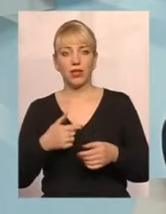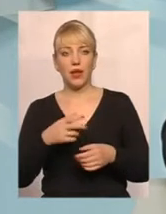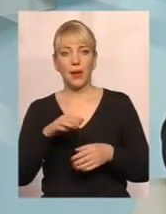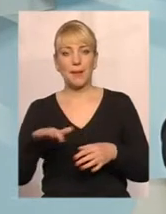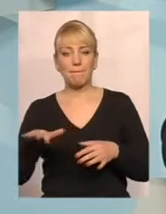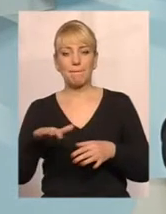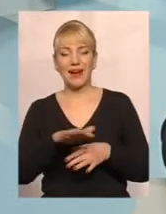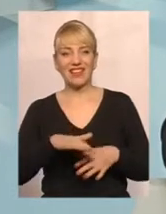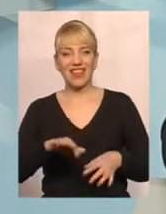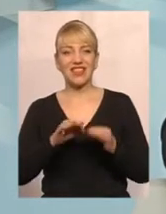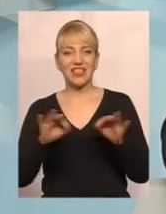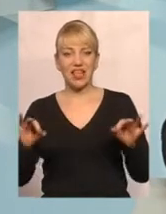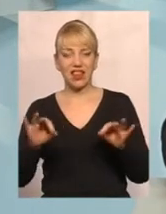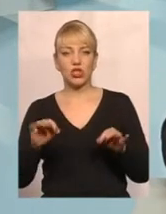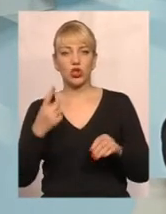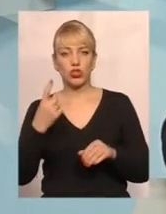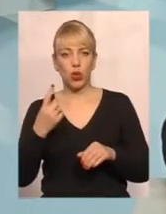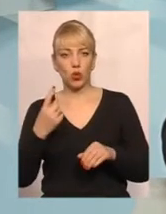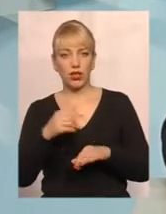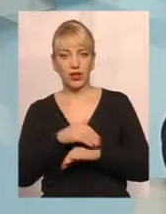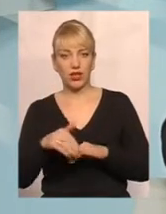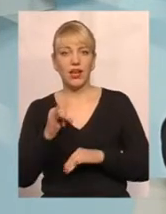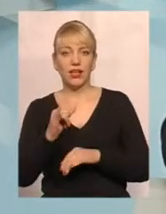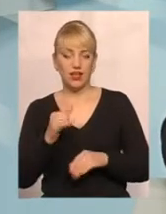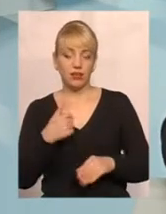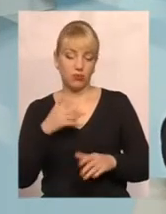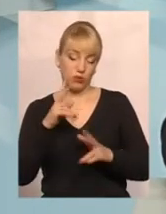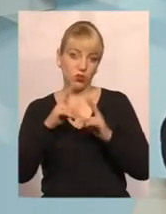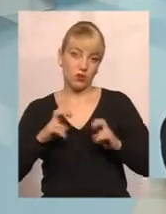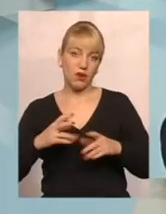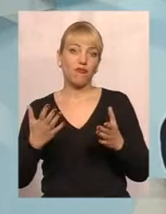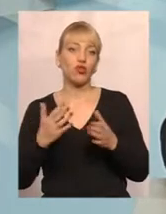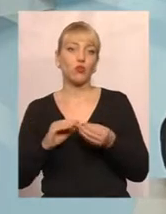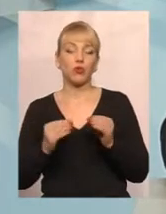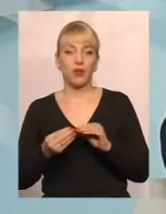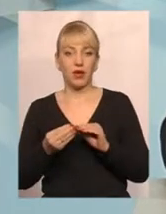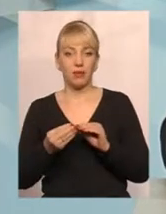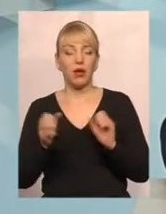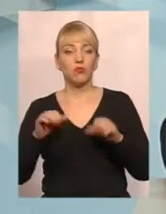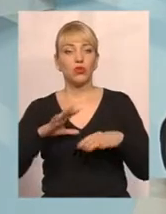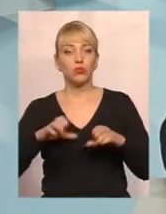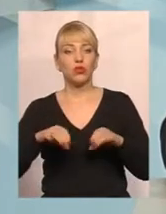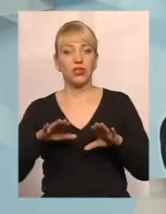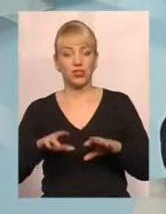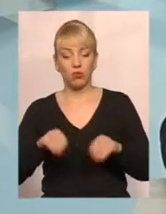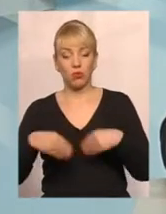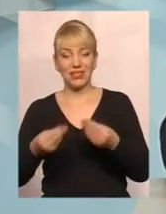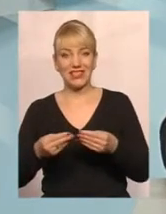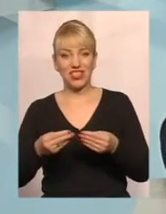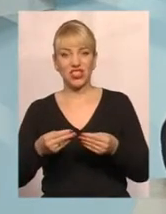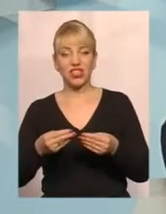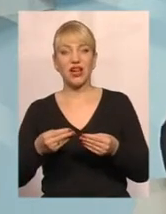і ми вже будемо предметно розглядати, в чому затримка. Можливо, рішення про призначення субсидії прийнято.